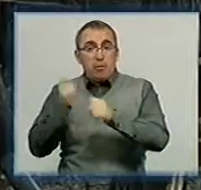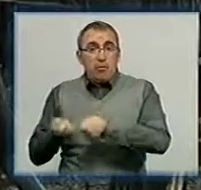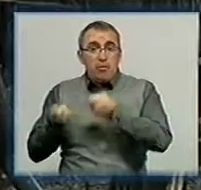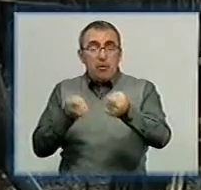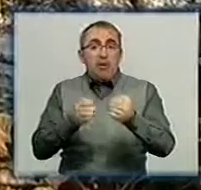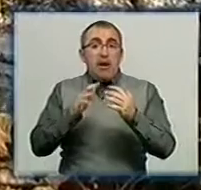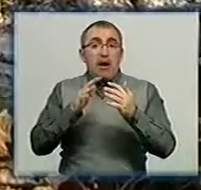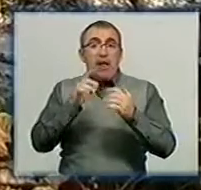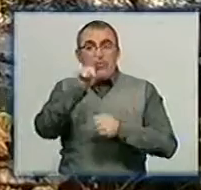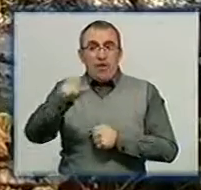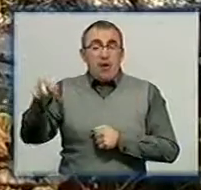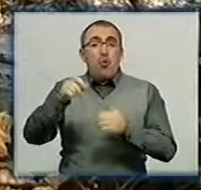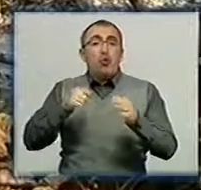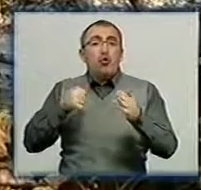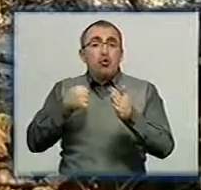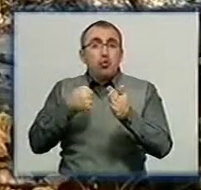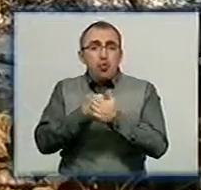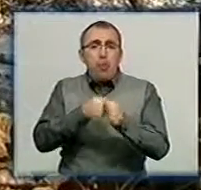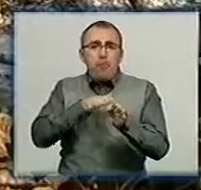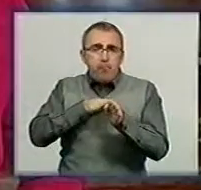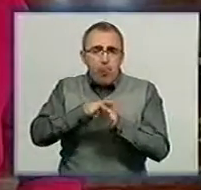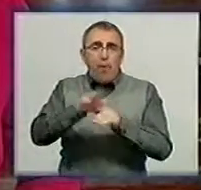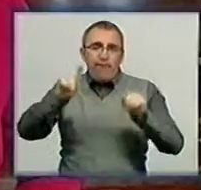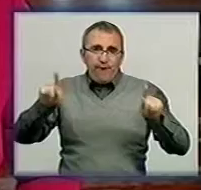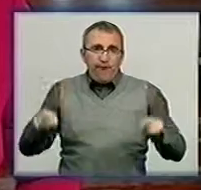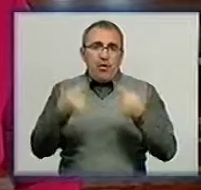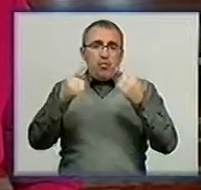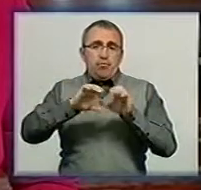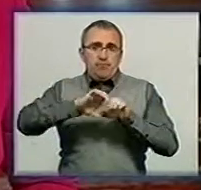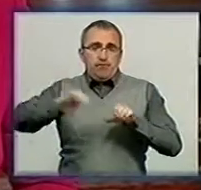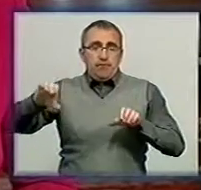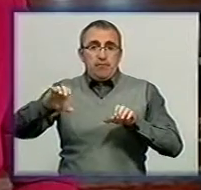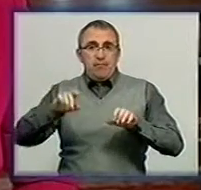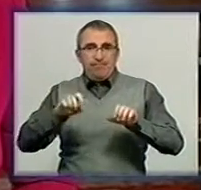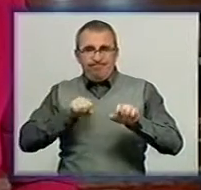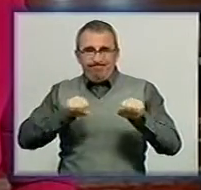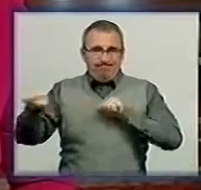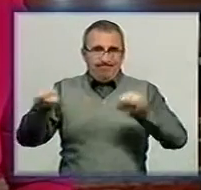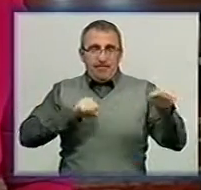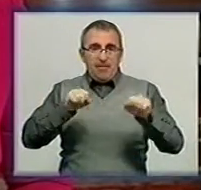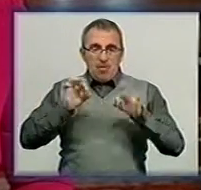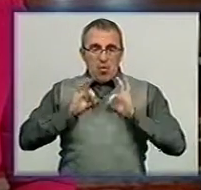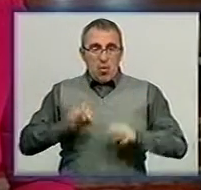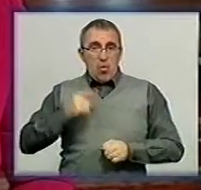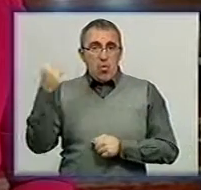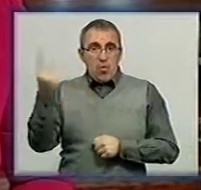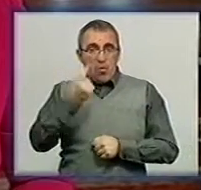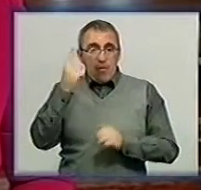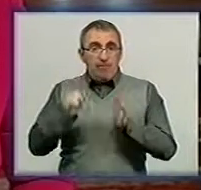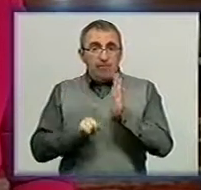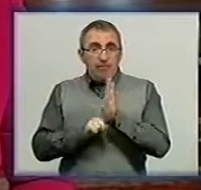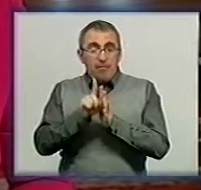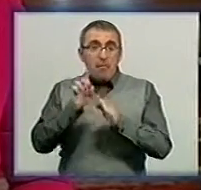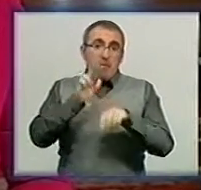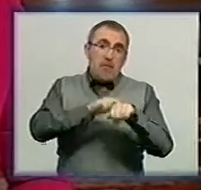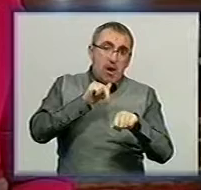воду на вселенню до повного відновлення водопостачання. Штовханина під прокуратурою. Під обласною прокуратурою відбулася сутичка між